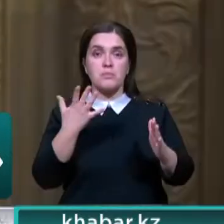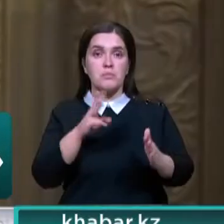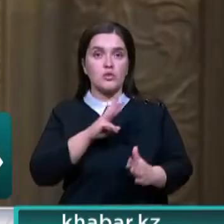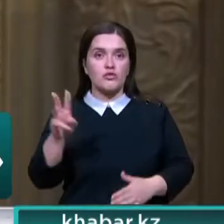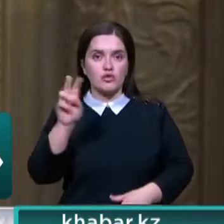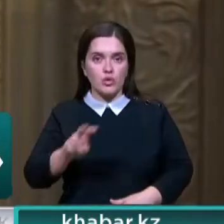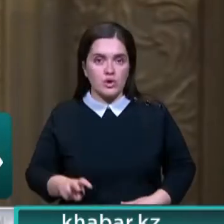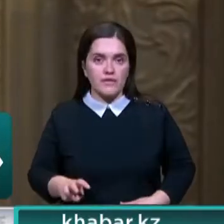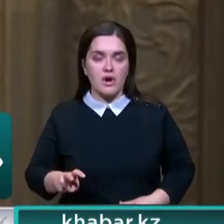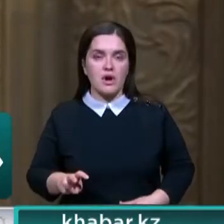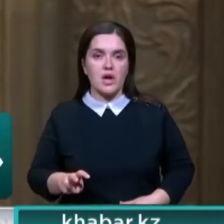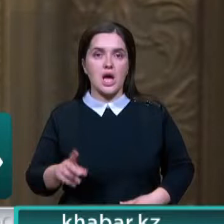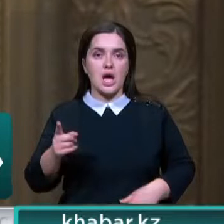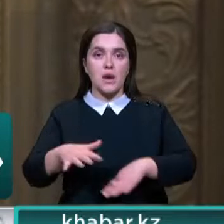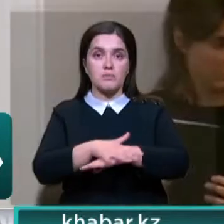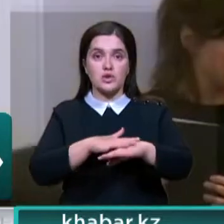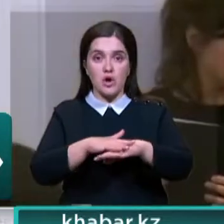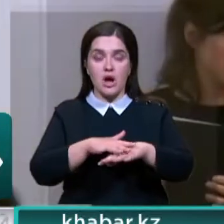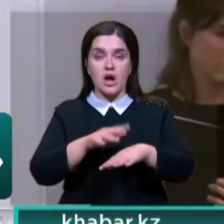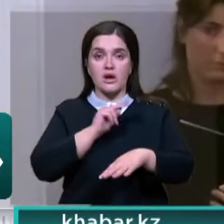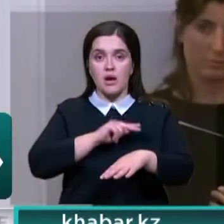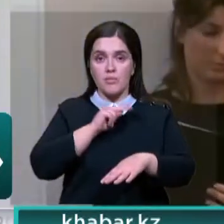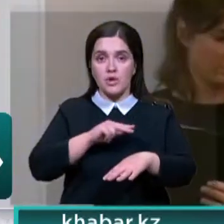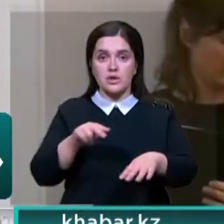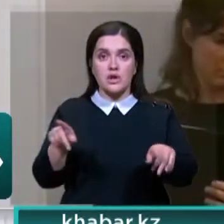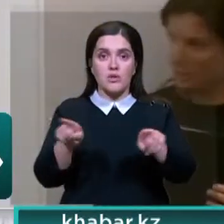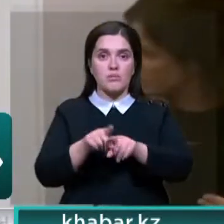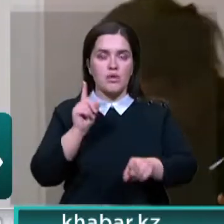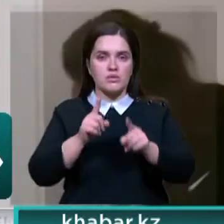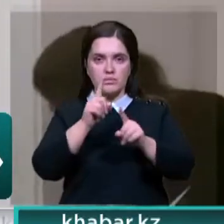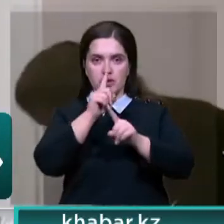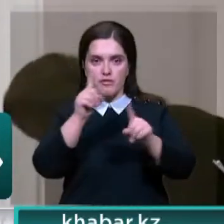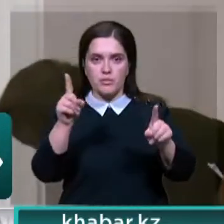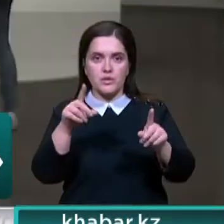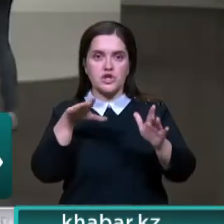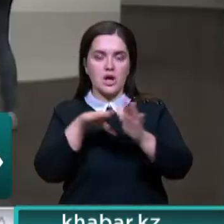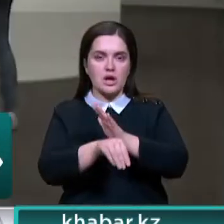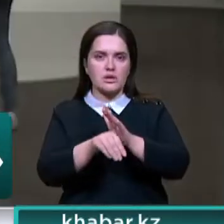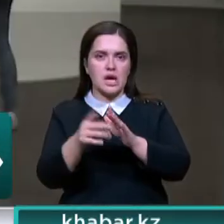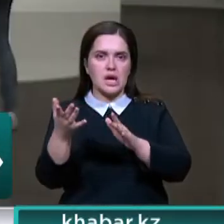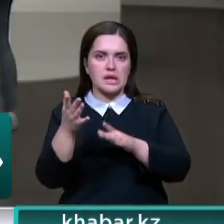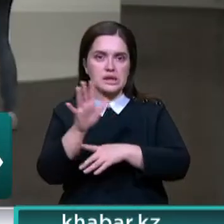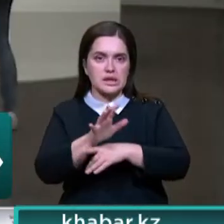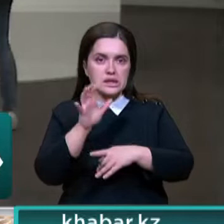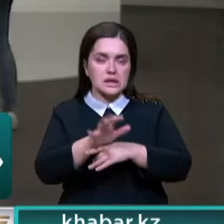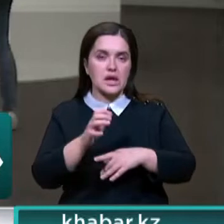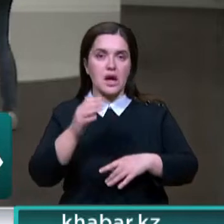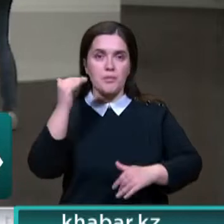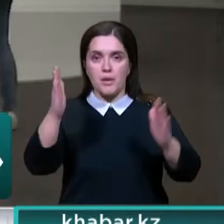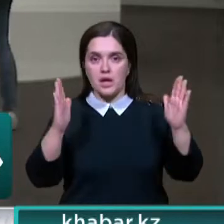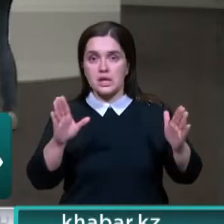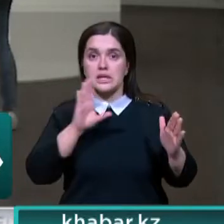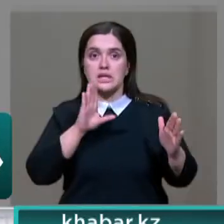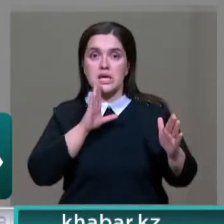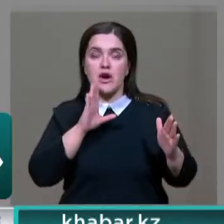миллионов долларов. Представители общественности работы в таком виде настоящий перформанс, считают критики. Полотно изображает